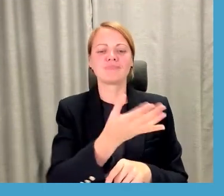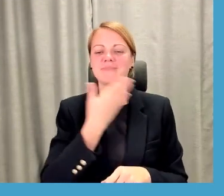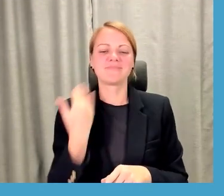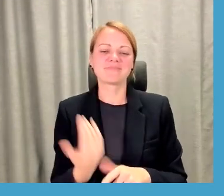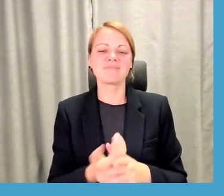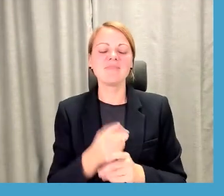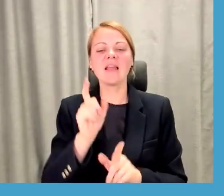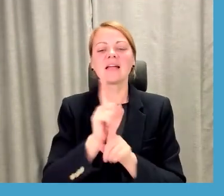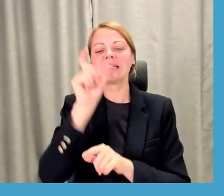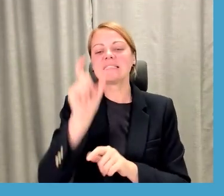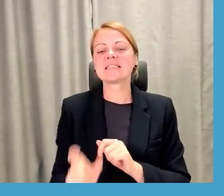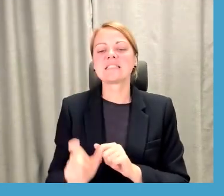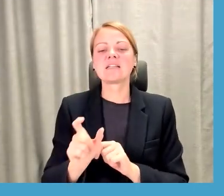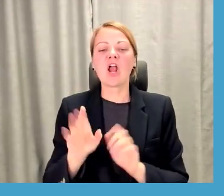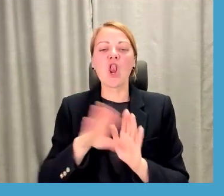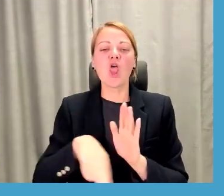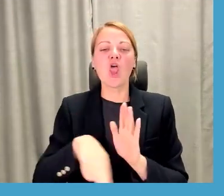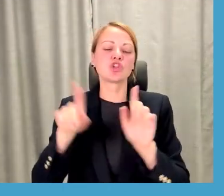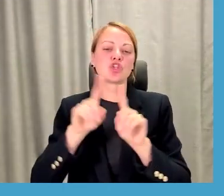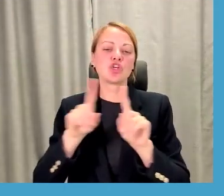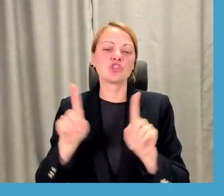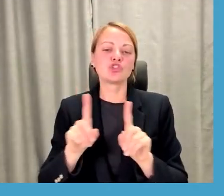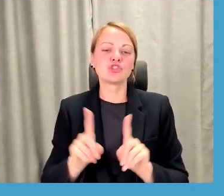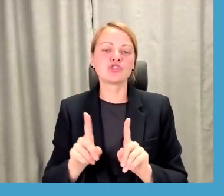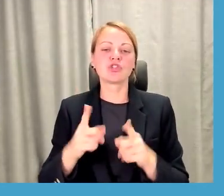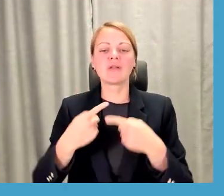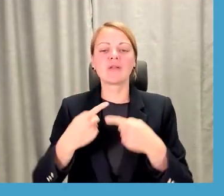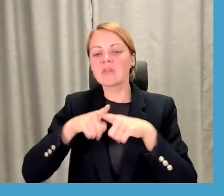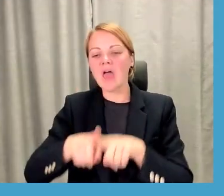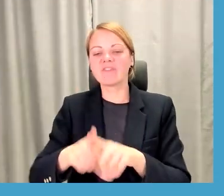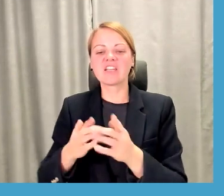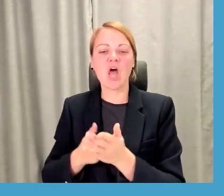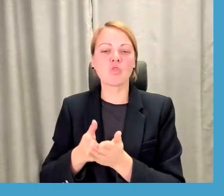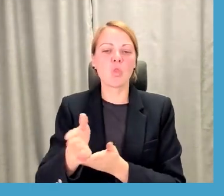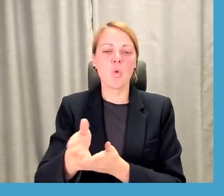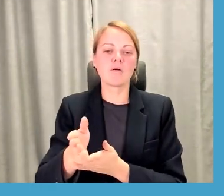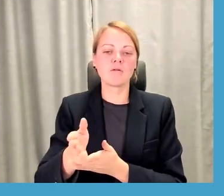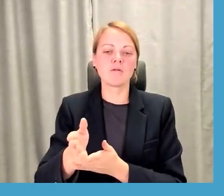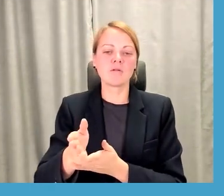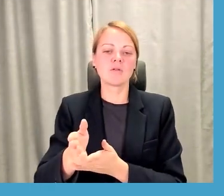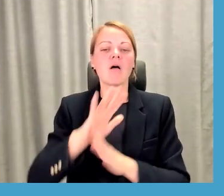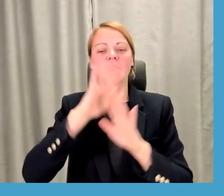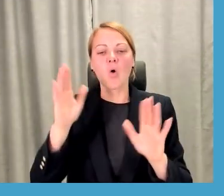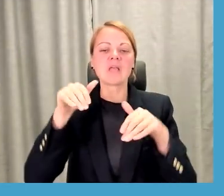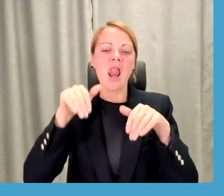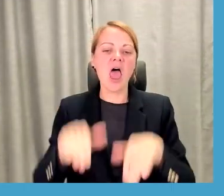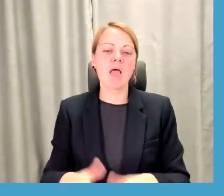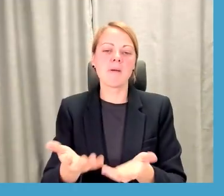vislietišķākajās tehniskajās nozerēs jau prājām daudzas lēmumus pieņem